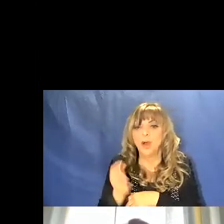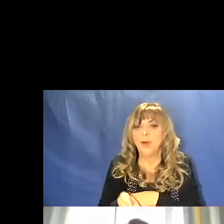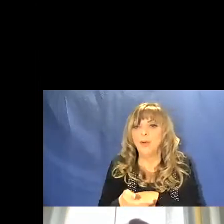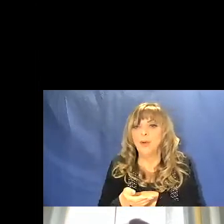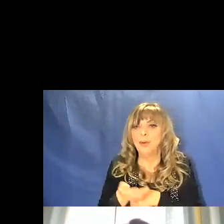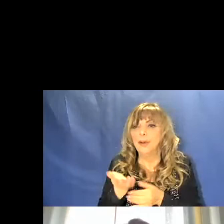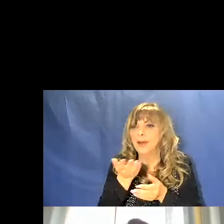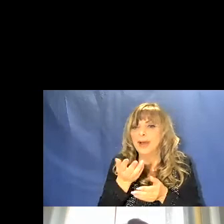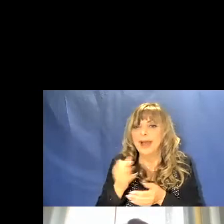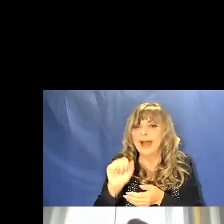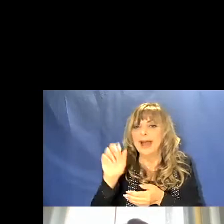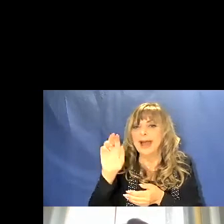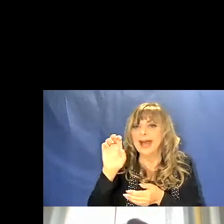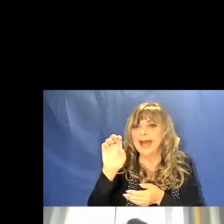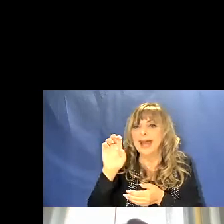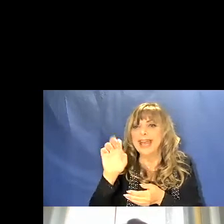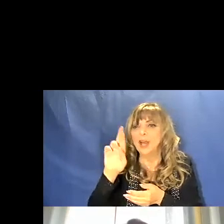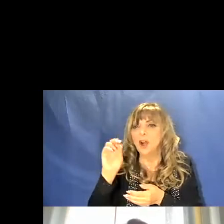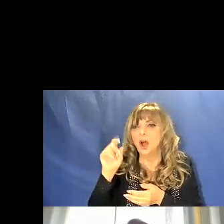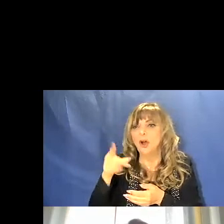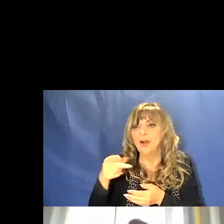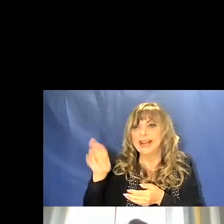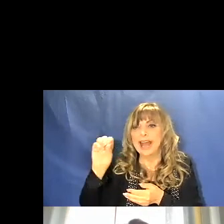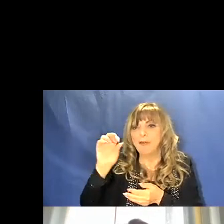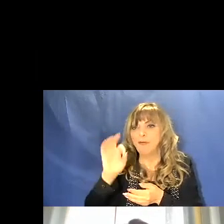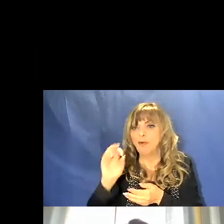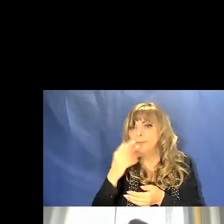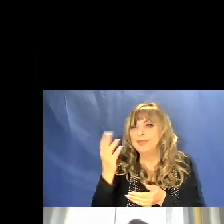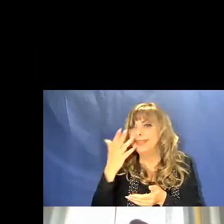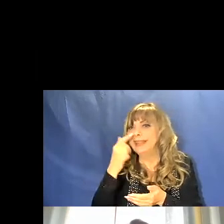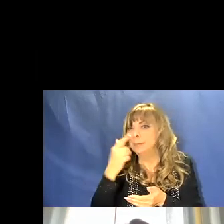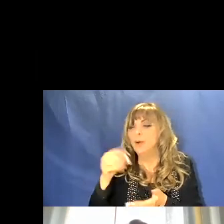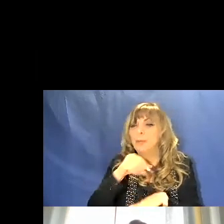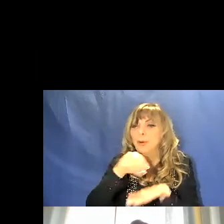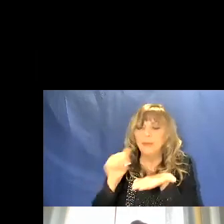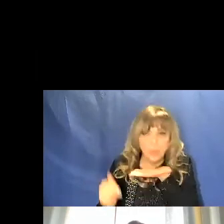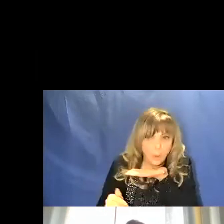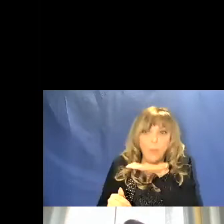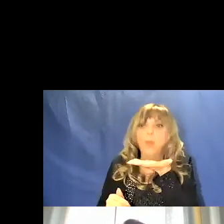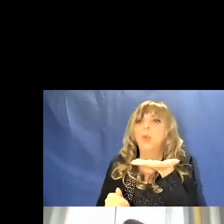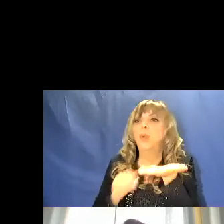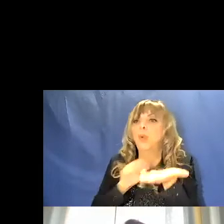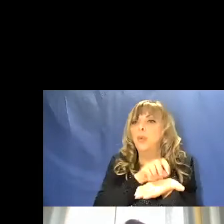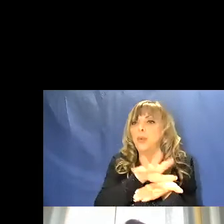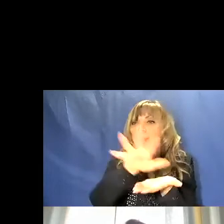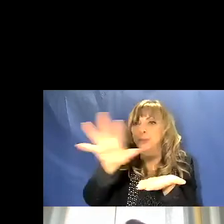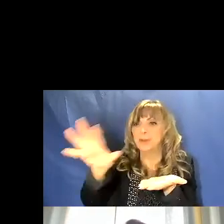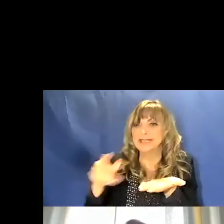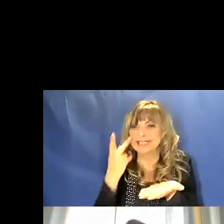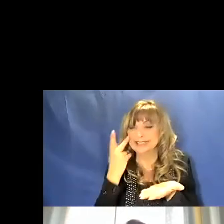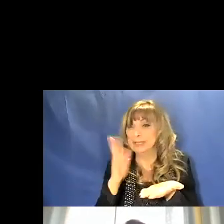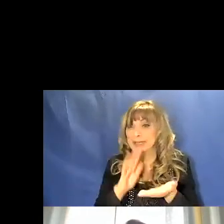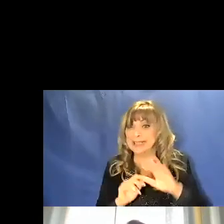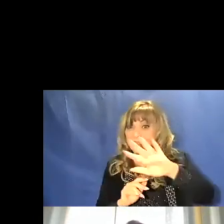aerografo cioè soffiando il colore qui avete un'impronta in negativo